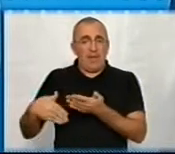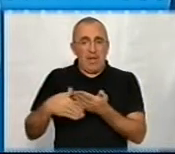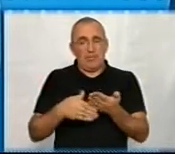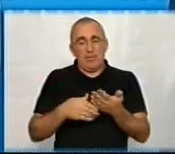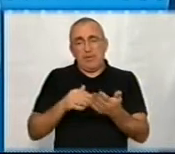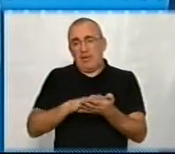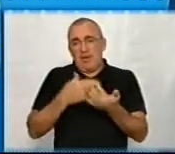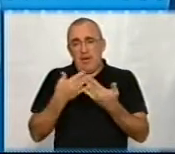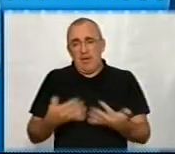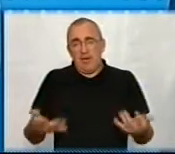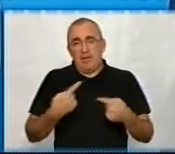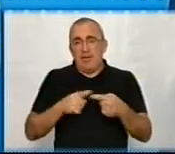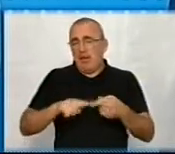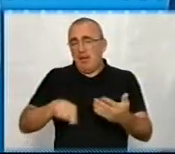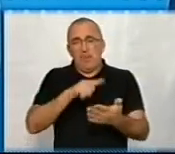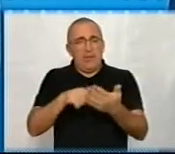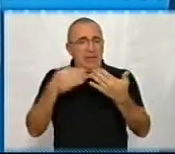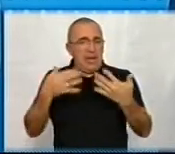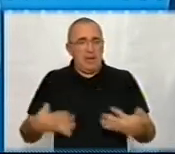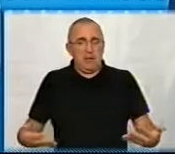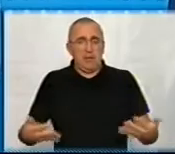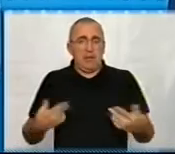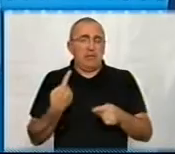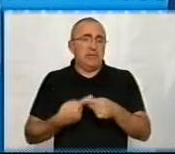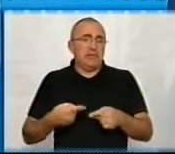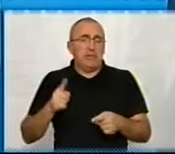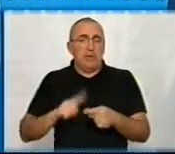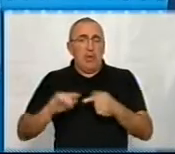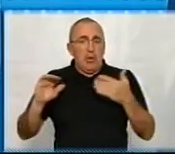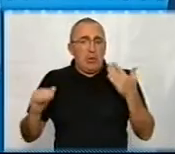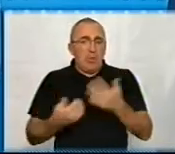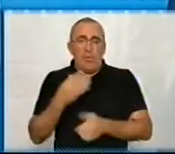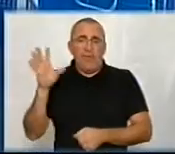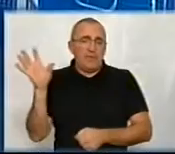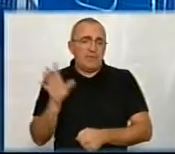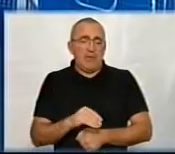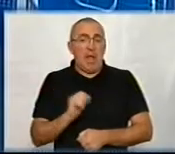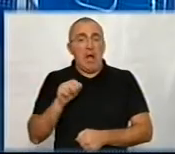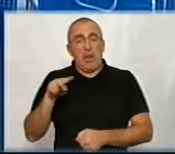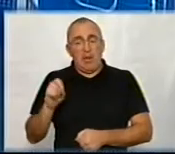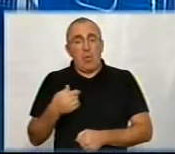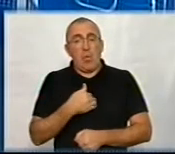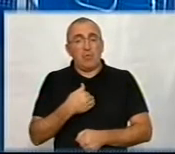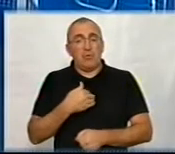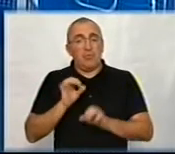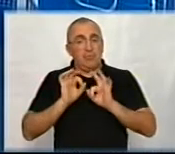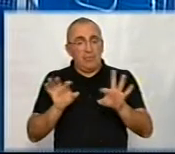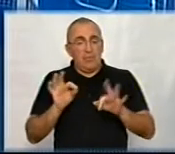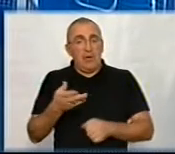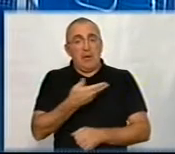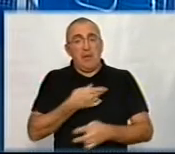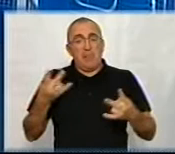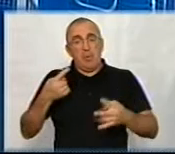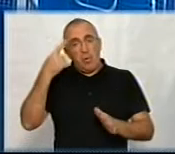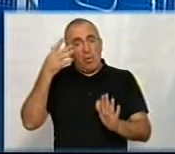і так далі. Там є певні такі питання. Ну, це нове все, як то кажуть, але я хотів би наголосити, що нам треба